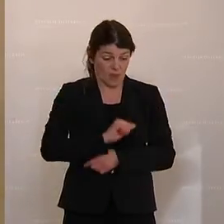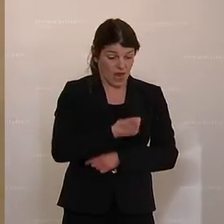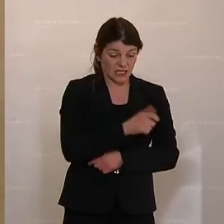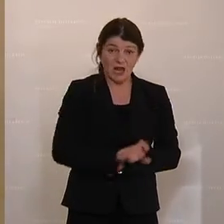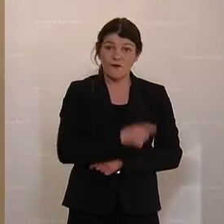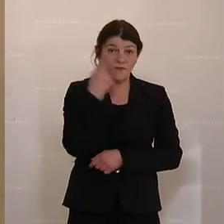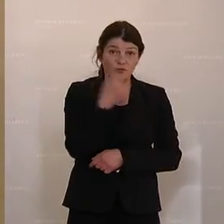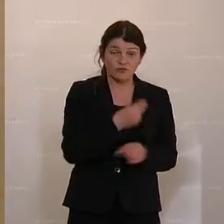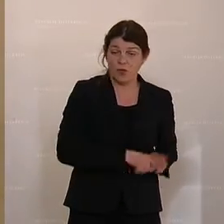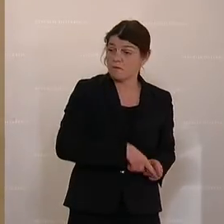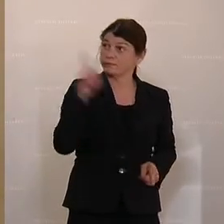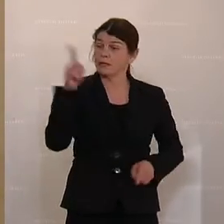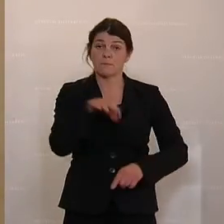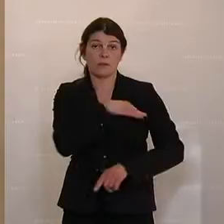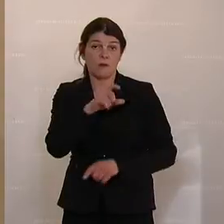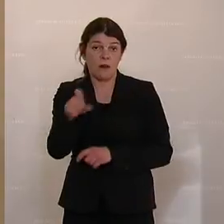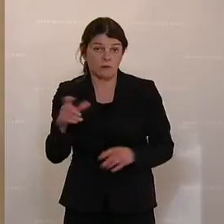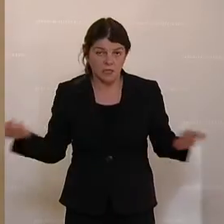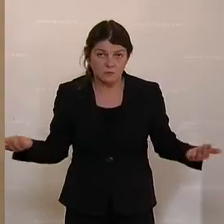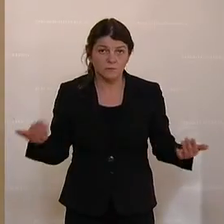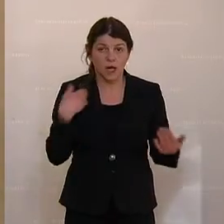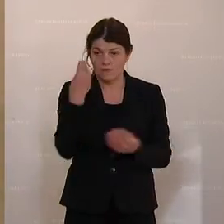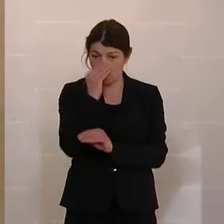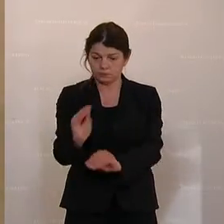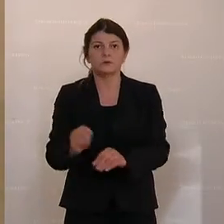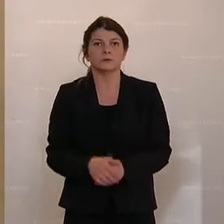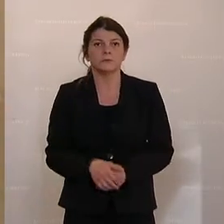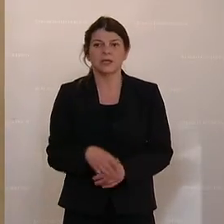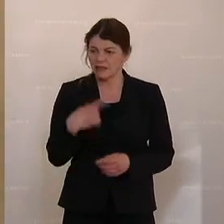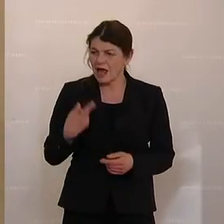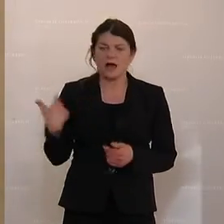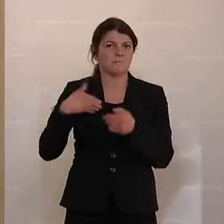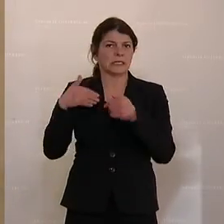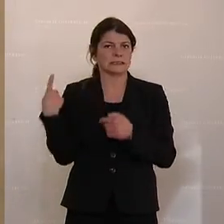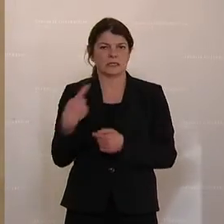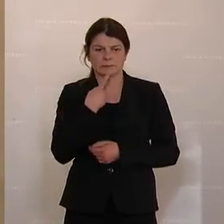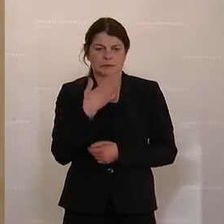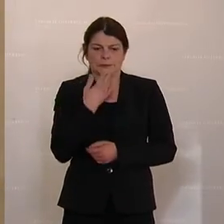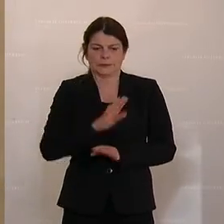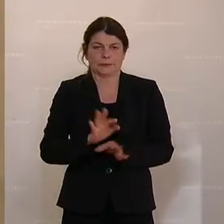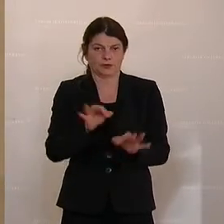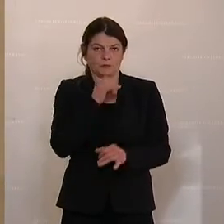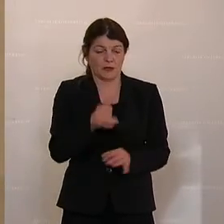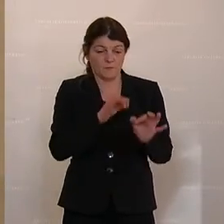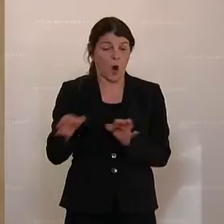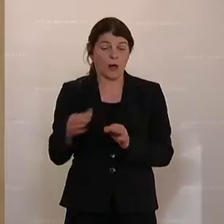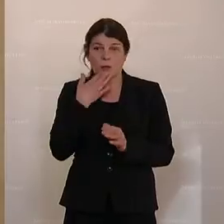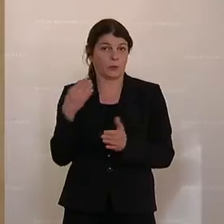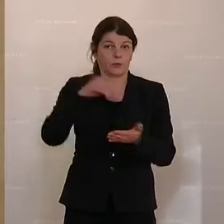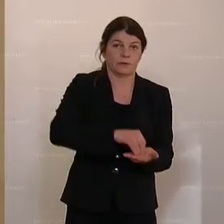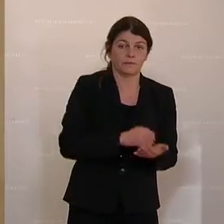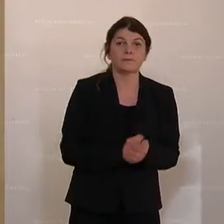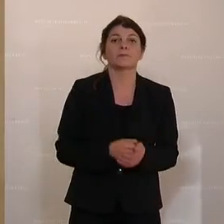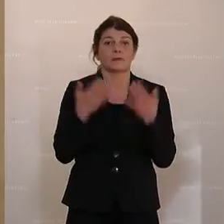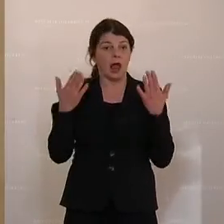Volksschule bis in die Maturaklassen. Sie haben das dann zurückgenommen in der Verordnung, da ist dann keine Rede mehr davon, das ist richtig. Aber es war